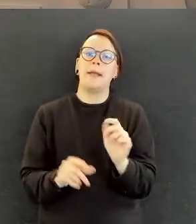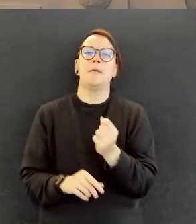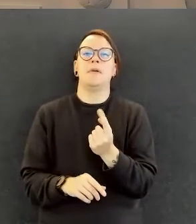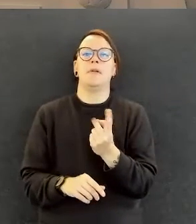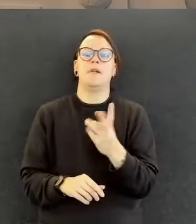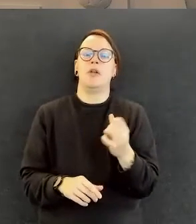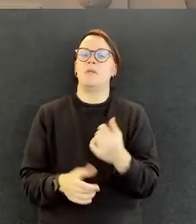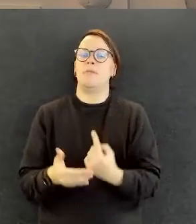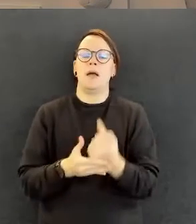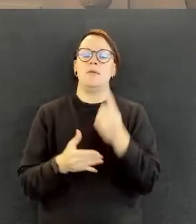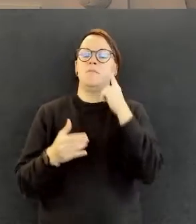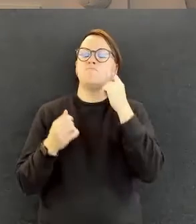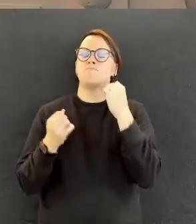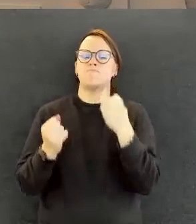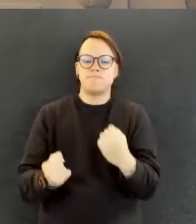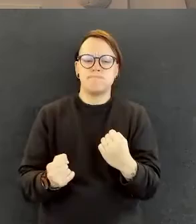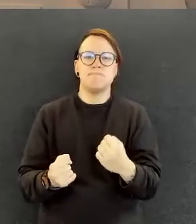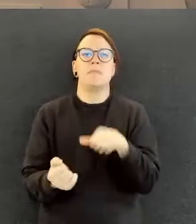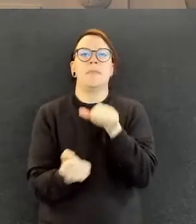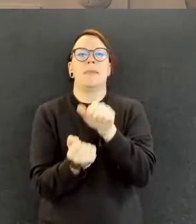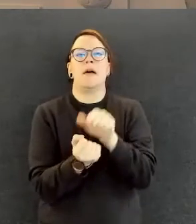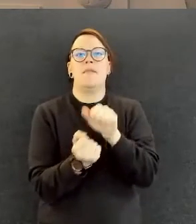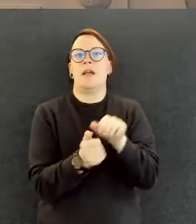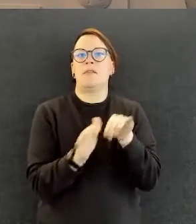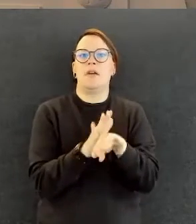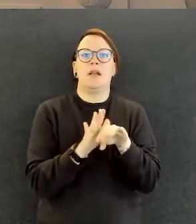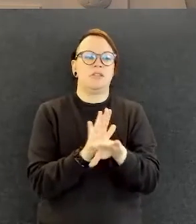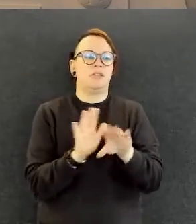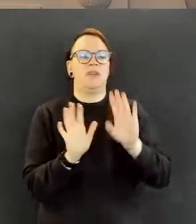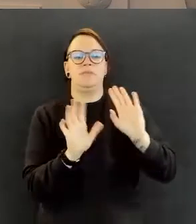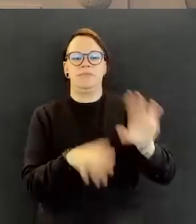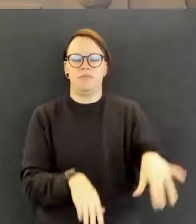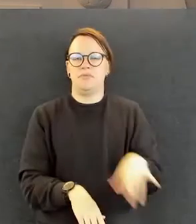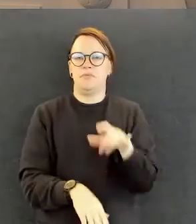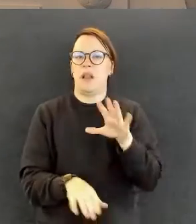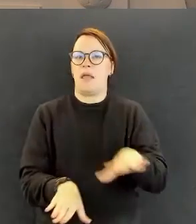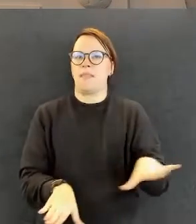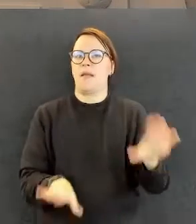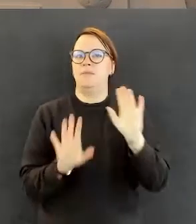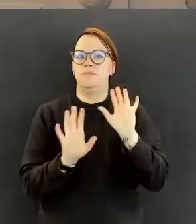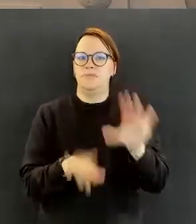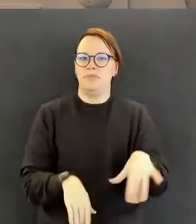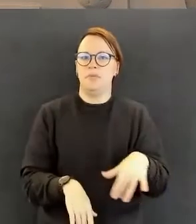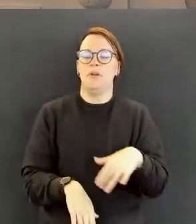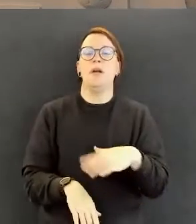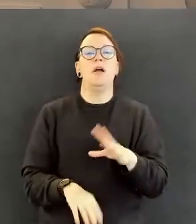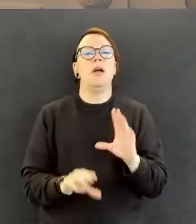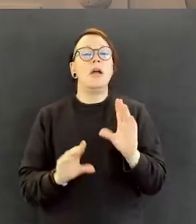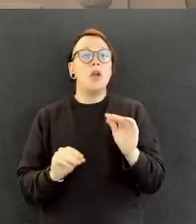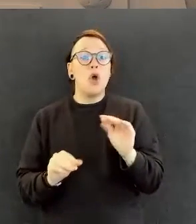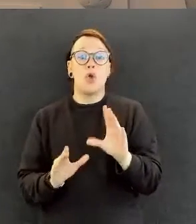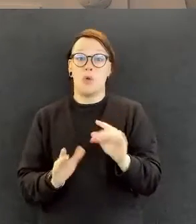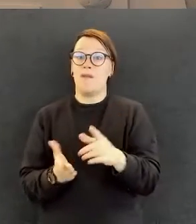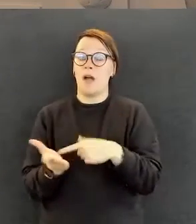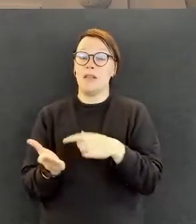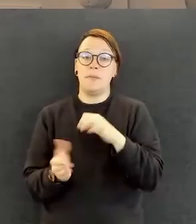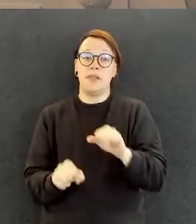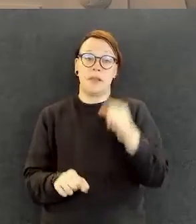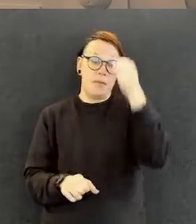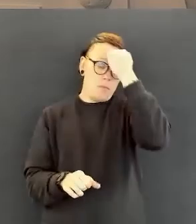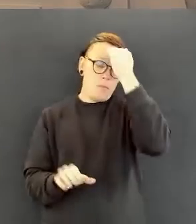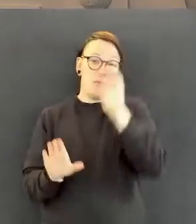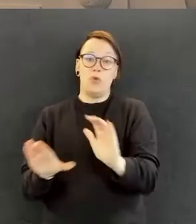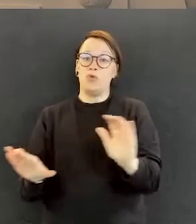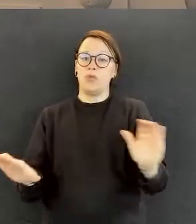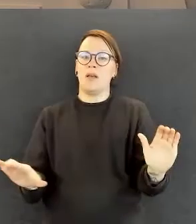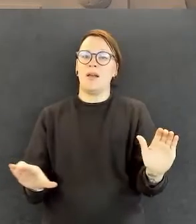jukuripäitä ja tavarat lattialle varastossa. Tiedän, että esimerkiksi kyllähän tämä on semmoista muistuttelua, vaikka meillä on moninainen